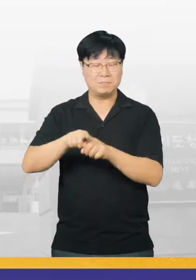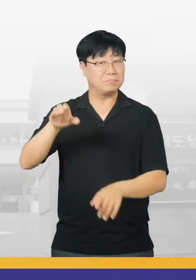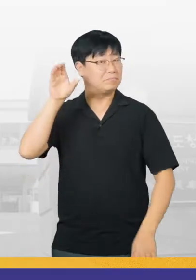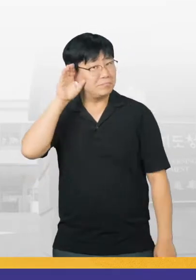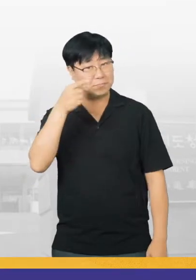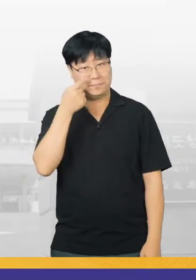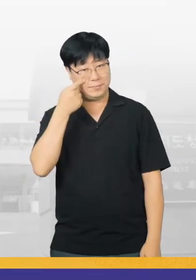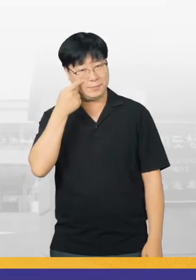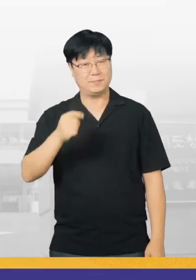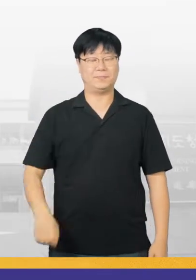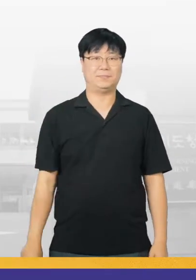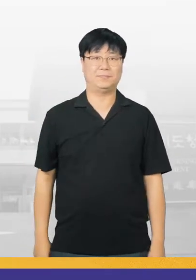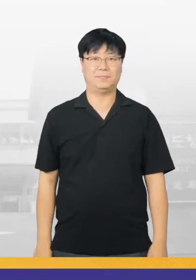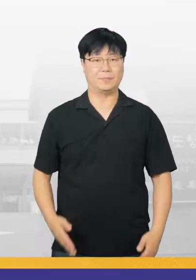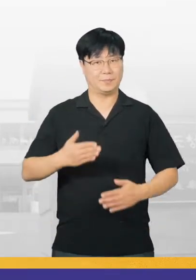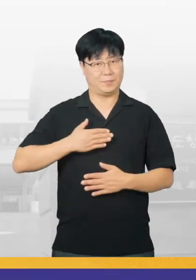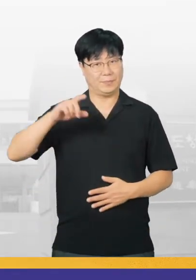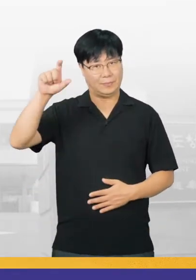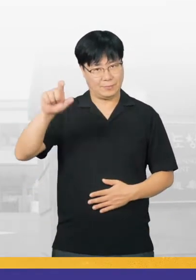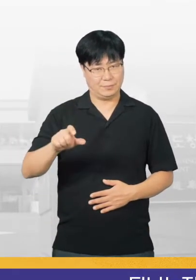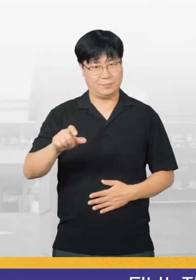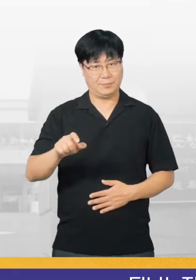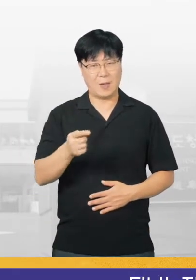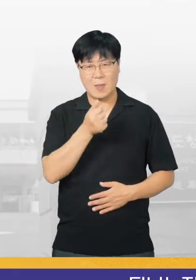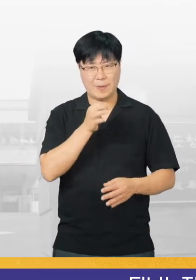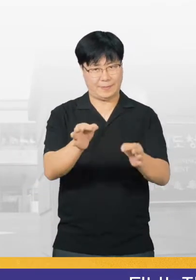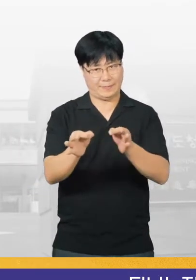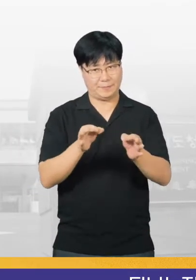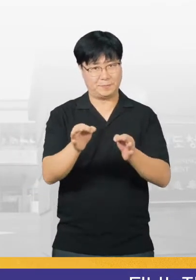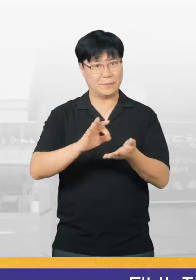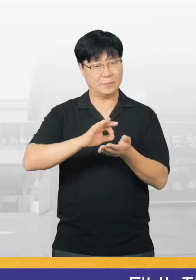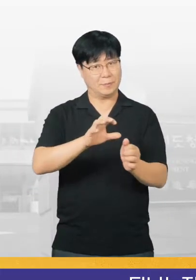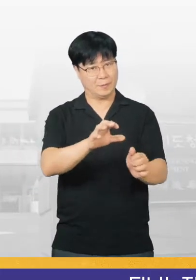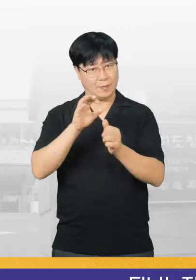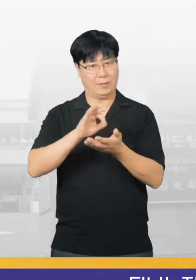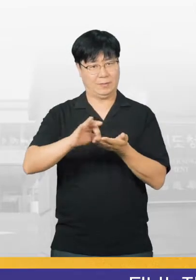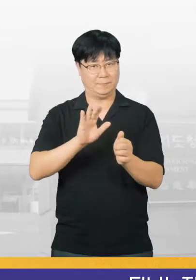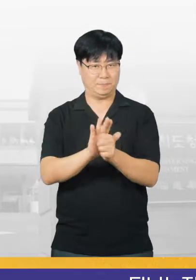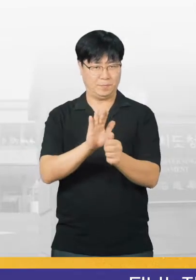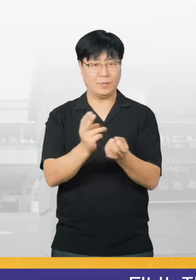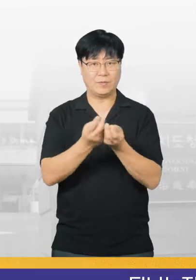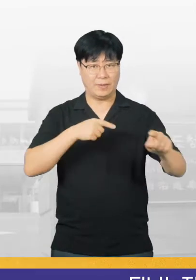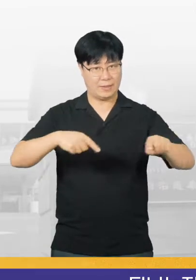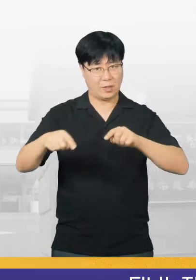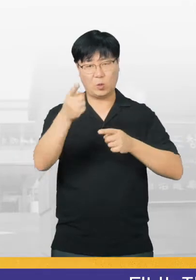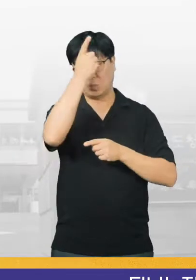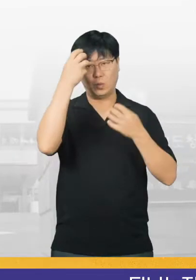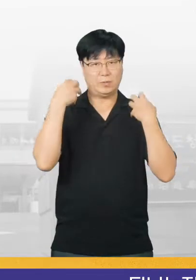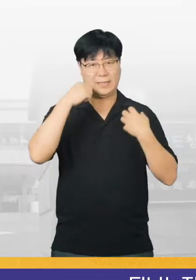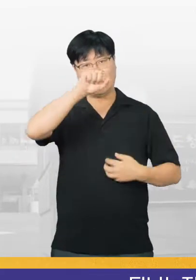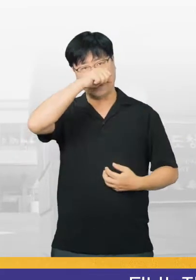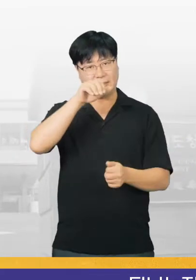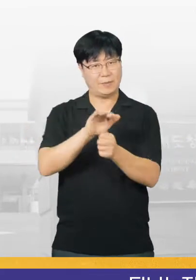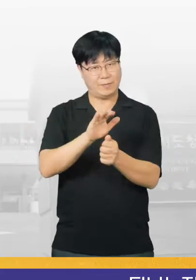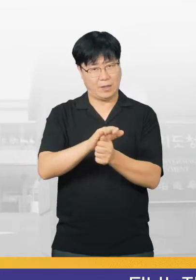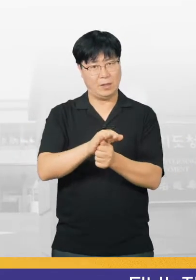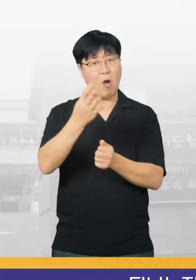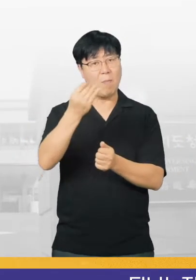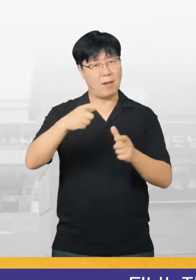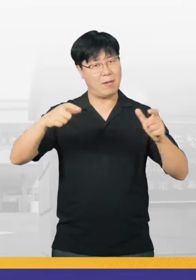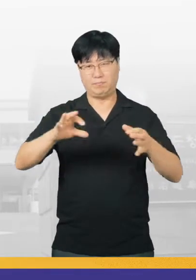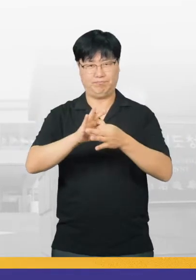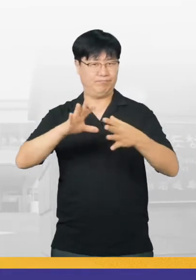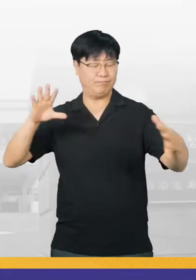도민들의 이야기 함께 들어보시죠. 탐나는전 소상공인 이용 장려 정책은 정부의 예산 지원 규모에